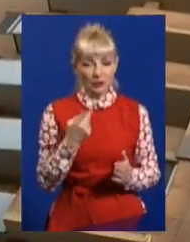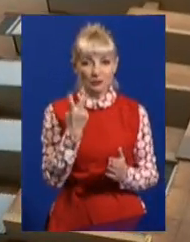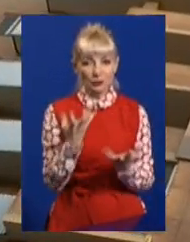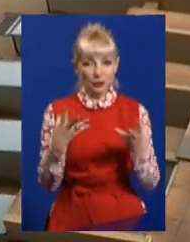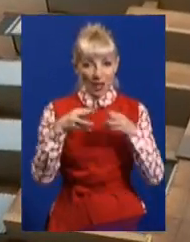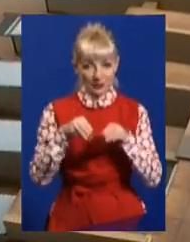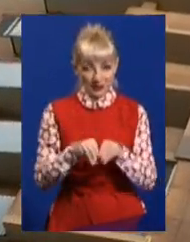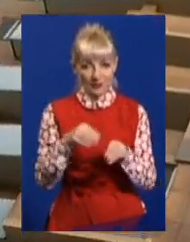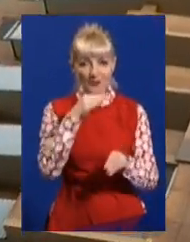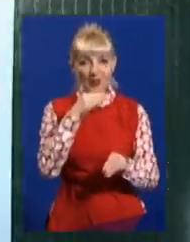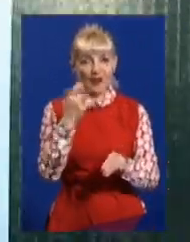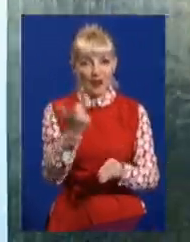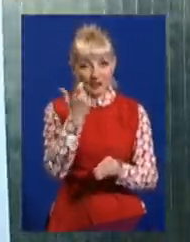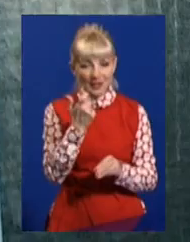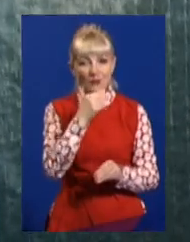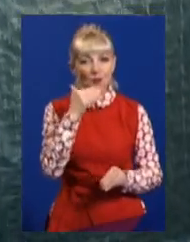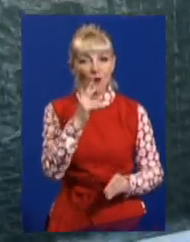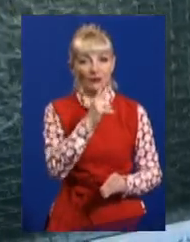співвласників багатоквартирних будинків.